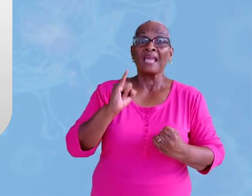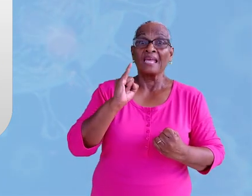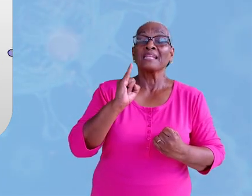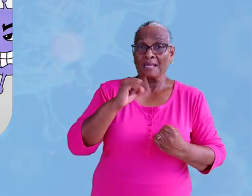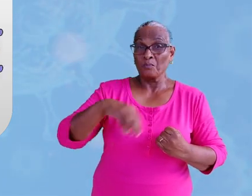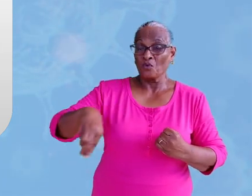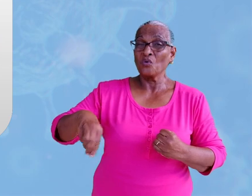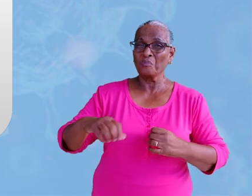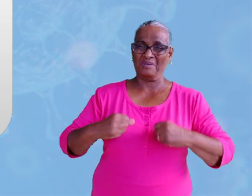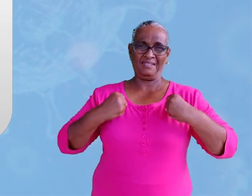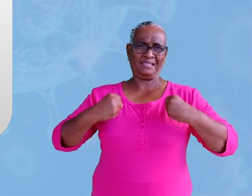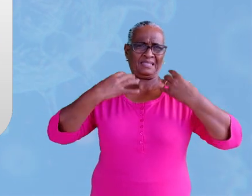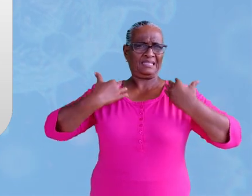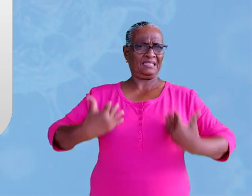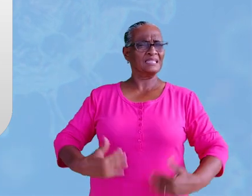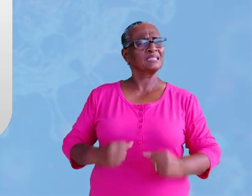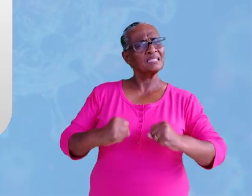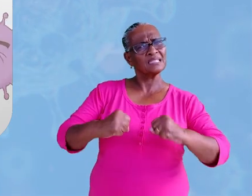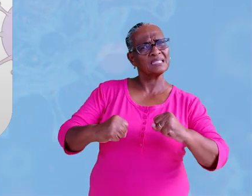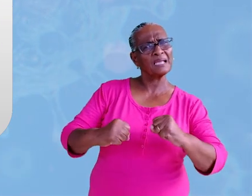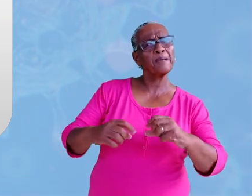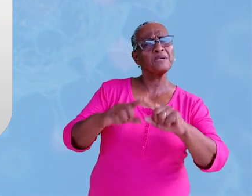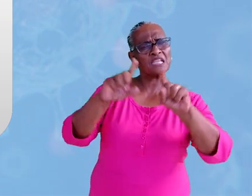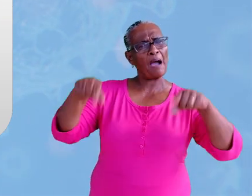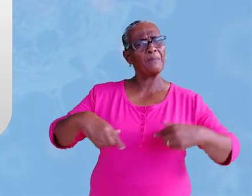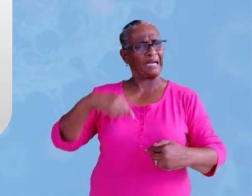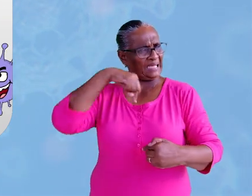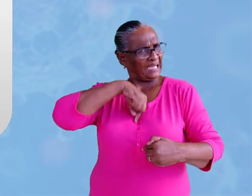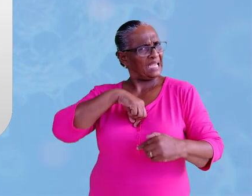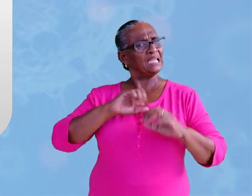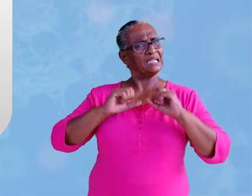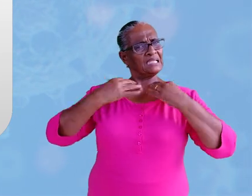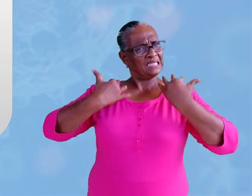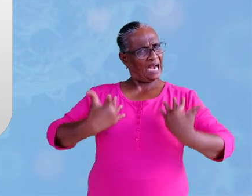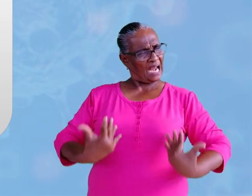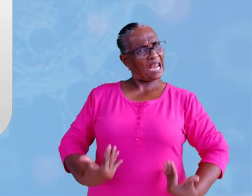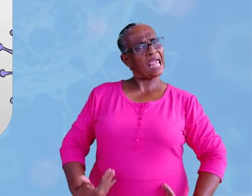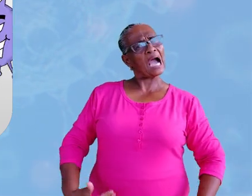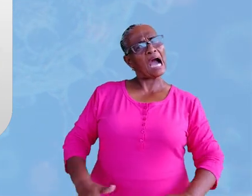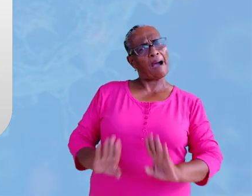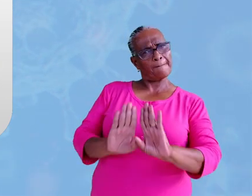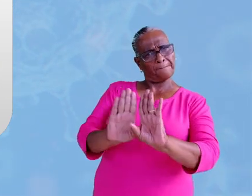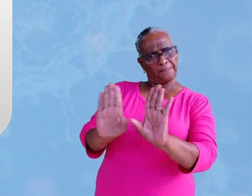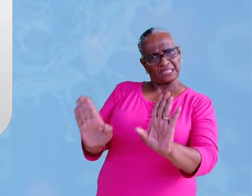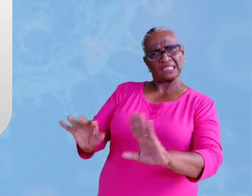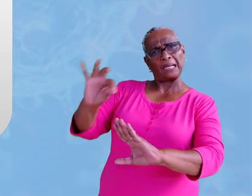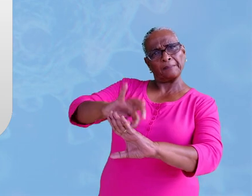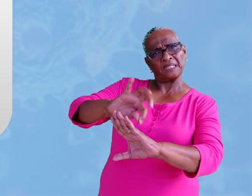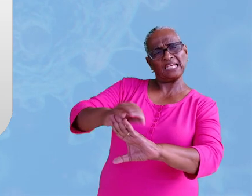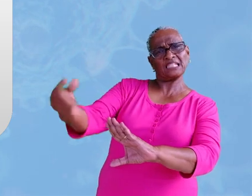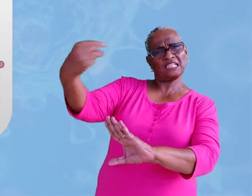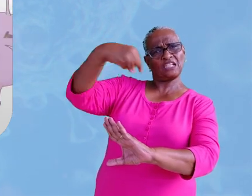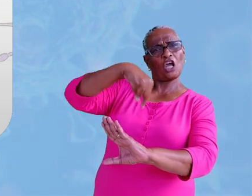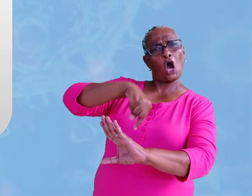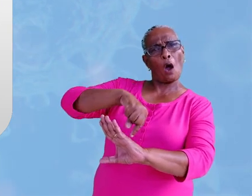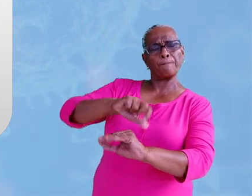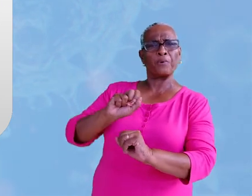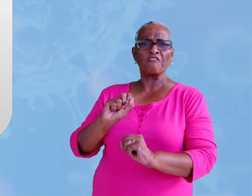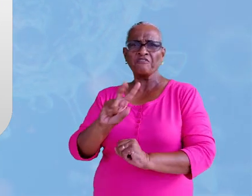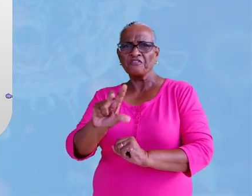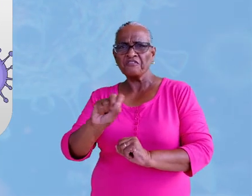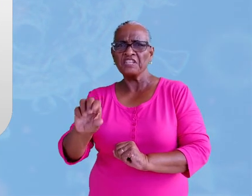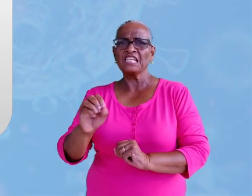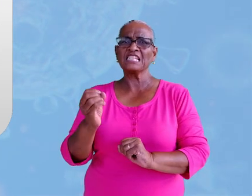Het immuunsysteem is het verdedigingsapparaat van je lichaam dat jou beschermt tegen ziektekiemen, zoals